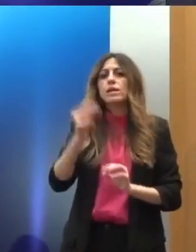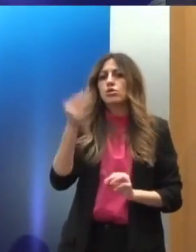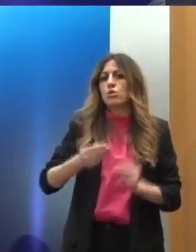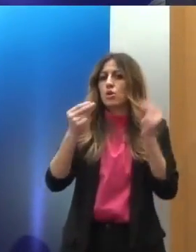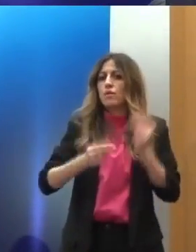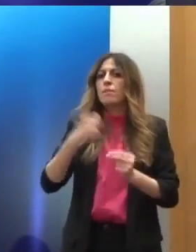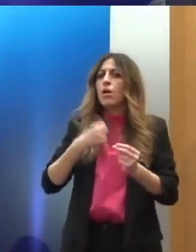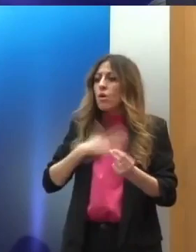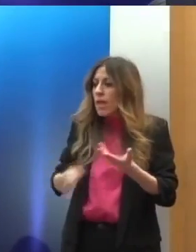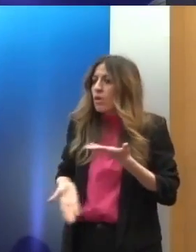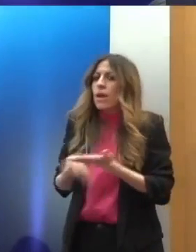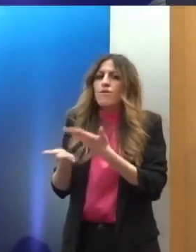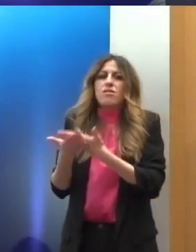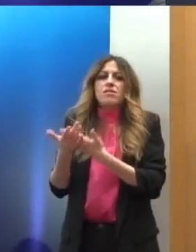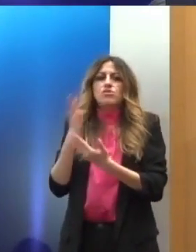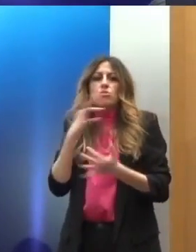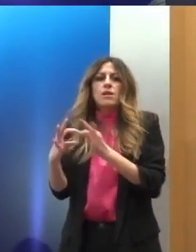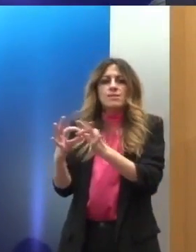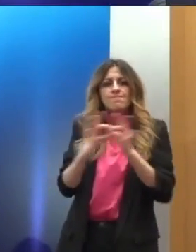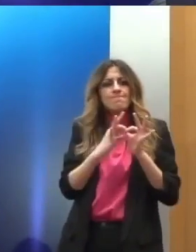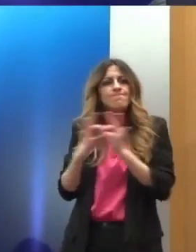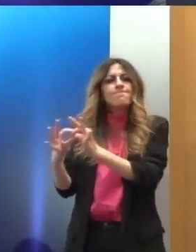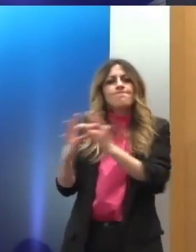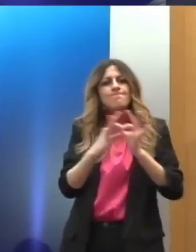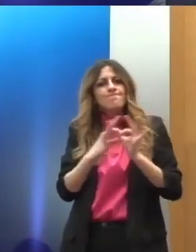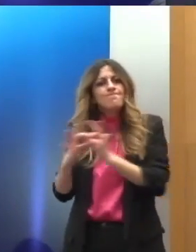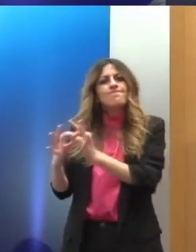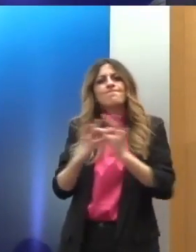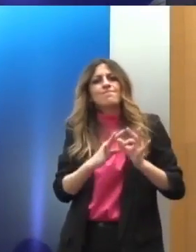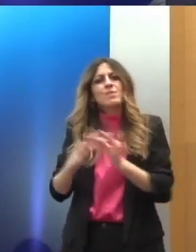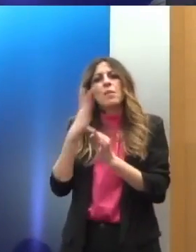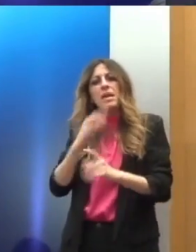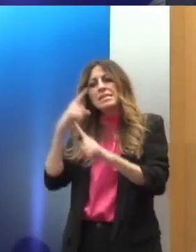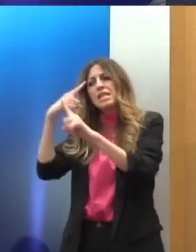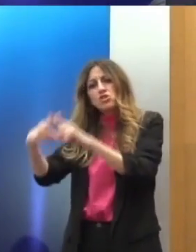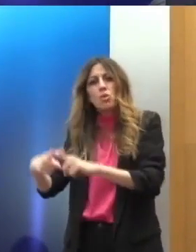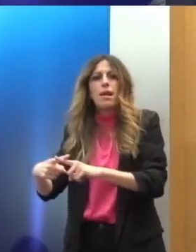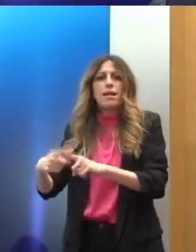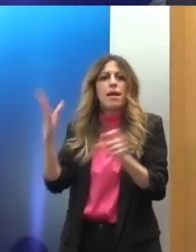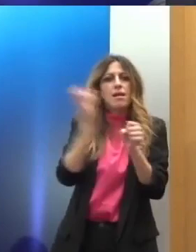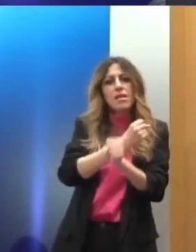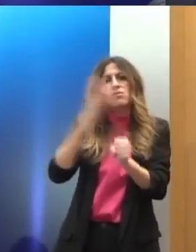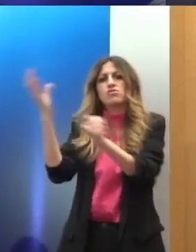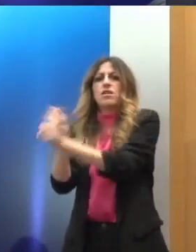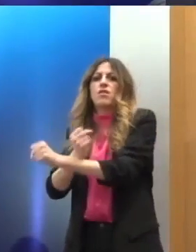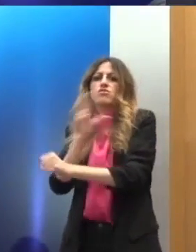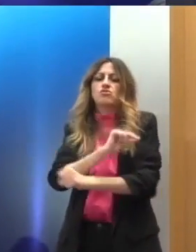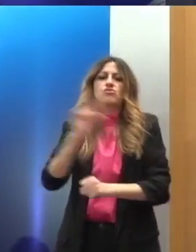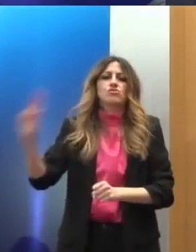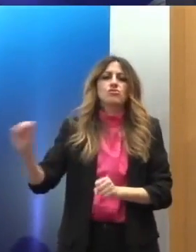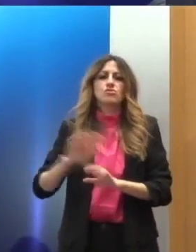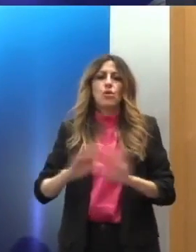νομίζω είναι μια σχέση που καταλήγει σε μια κατάσταση win-win είναι και οι δύο νικητές και επομένως πρέπει